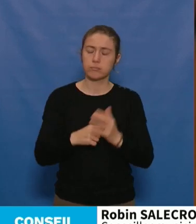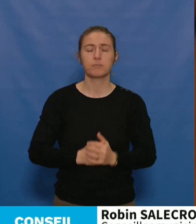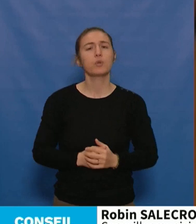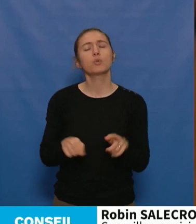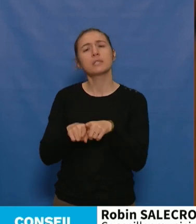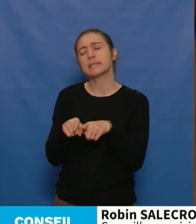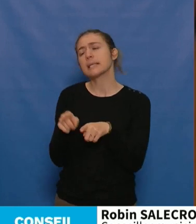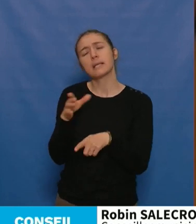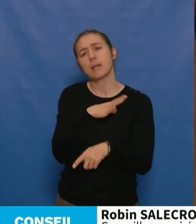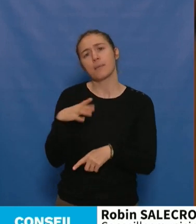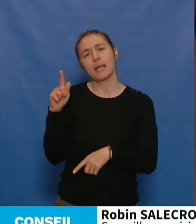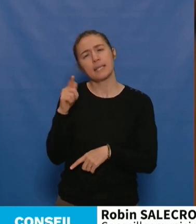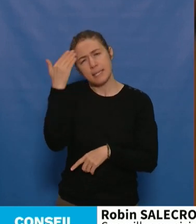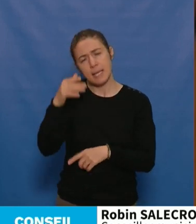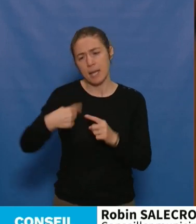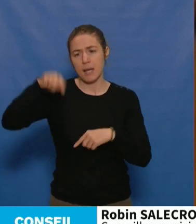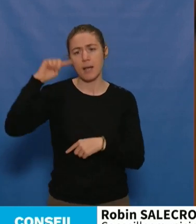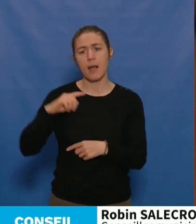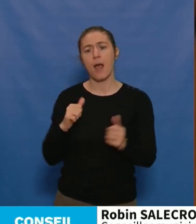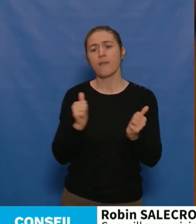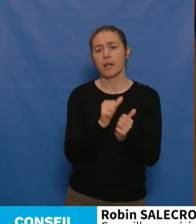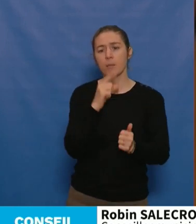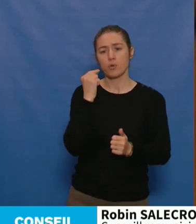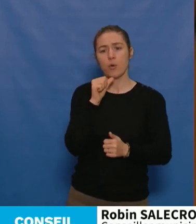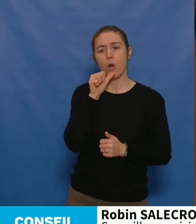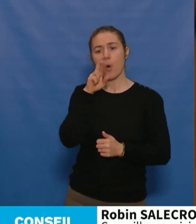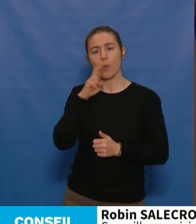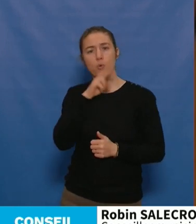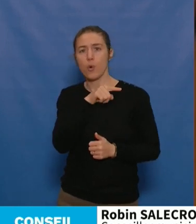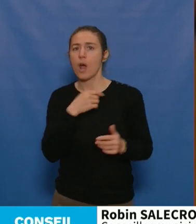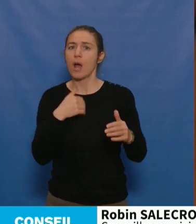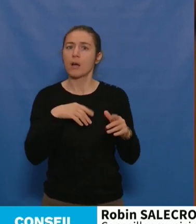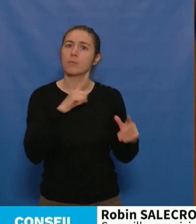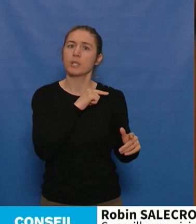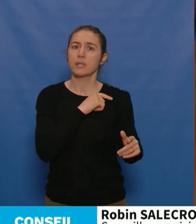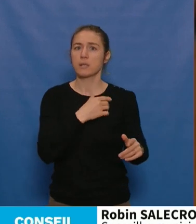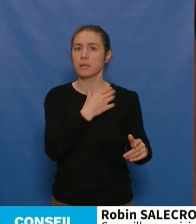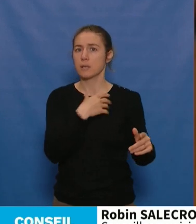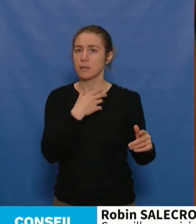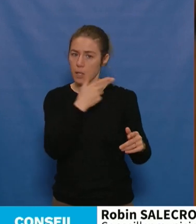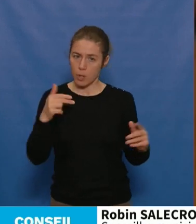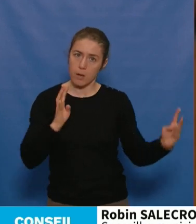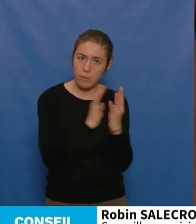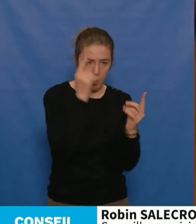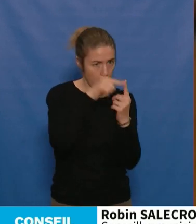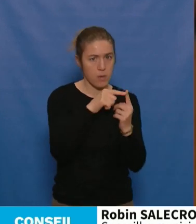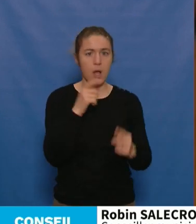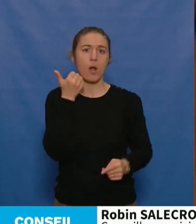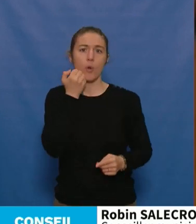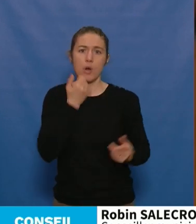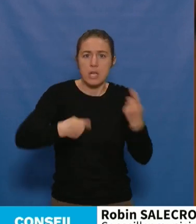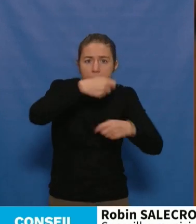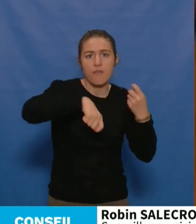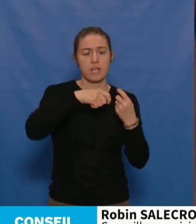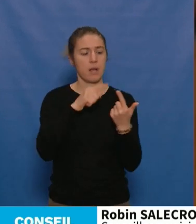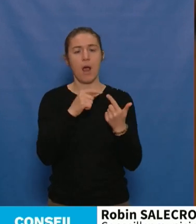il y a quelques jours, quelques semaines avec Ali en réunion avec la police nationale. Cette question des trafics de drogue, cette question des trafics d